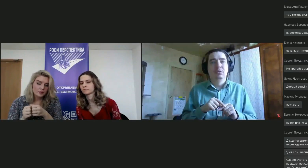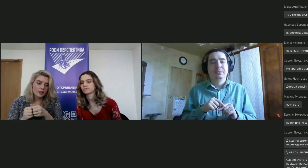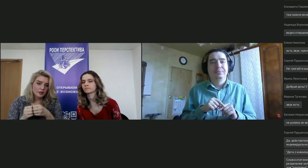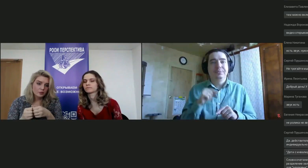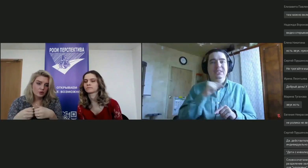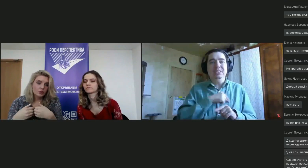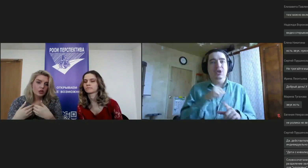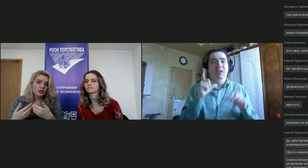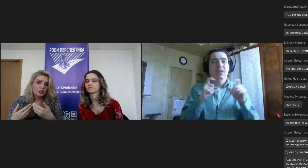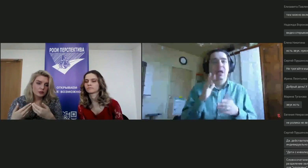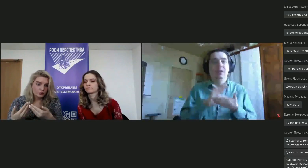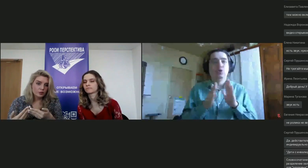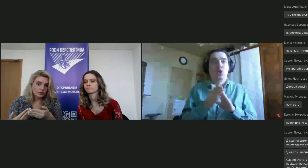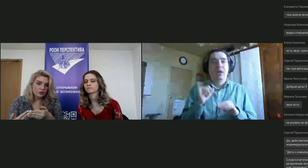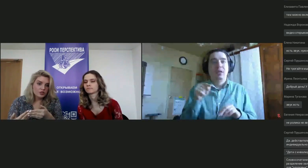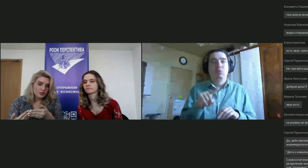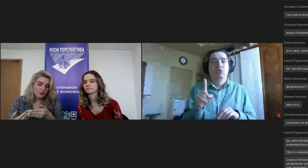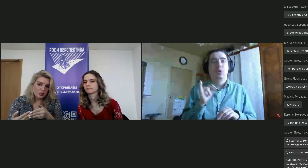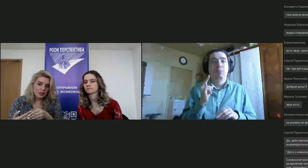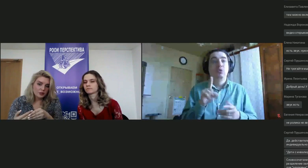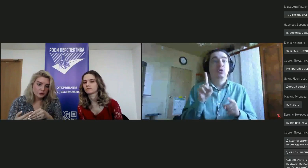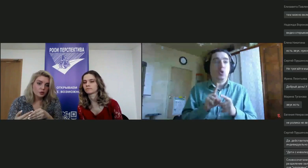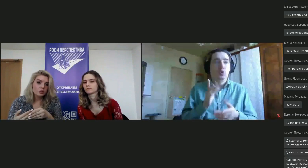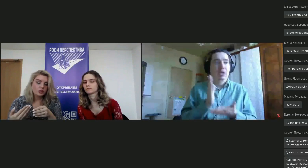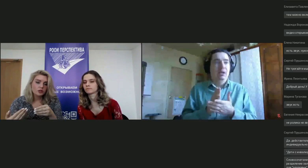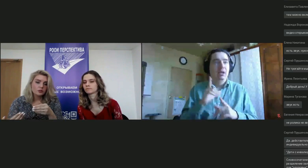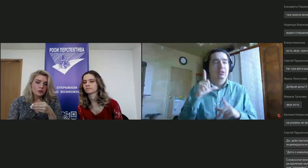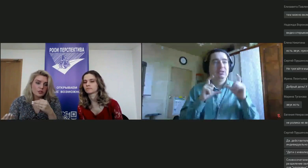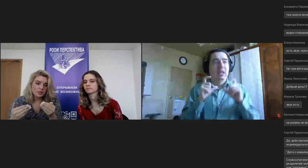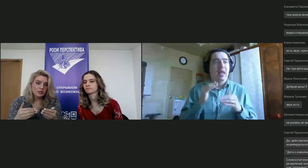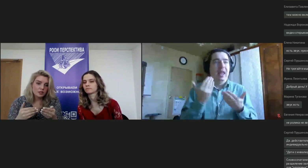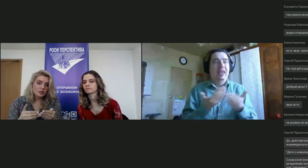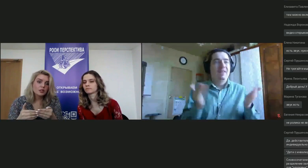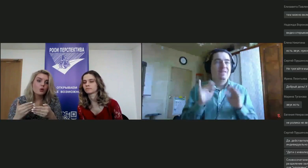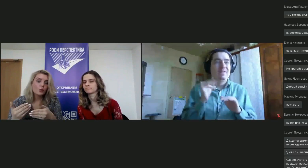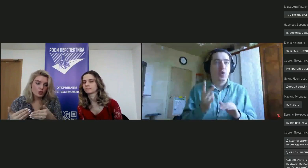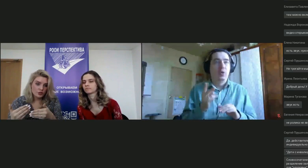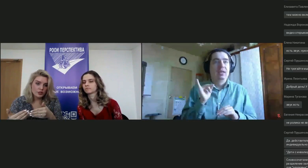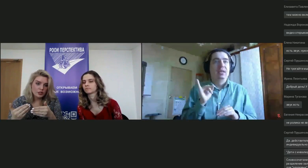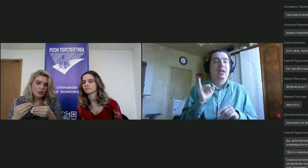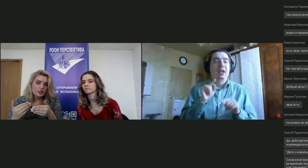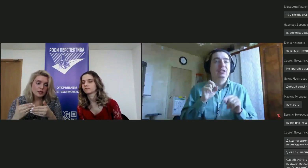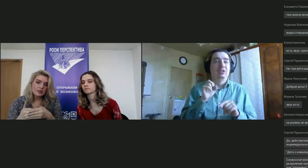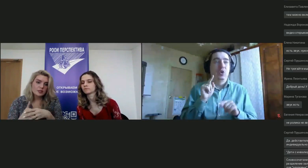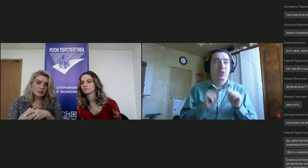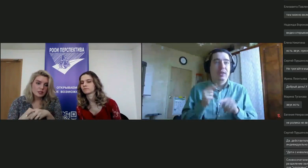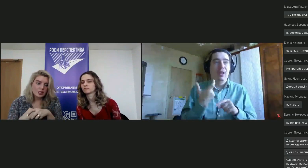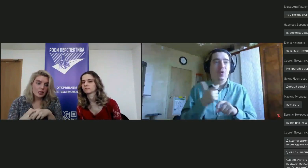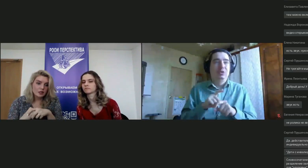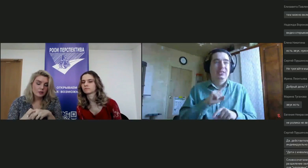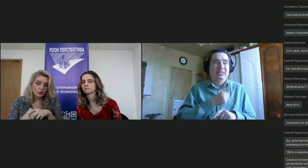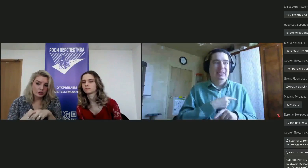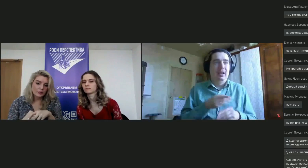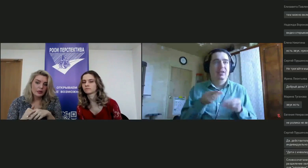состоянием о том, что у ребенка тоже есть эмоциональный фон, состояние родителя очень сильно сказывается